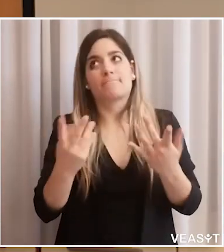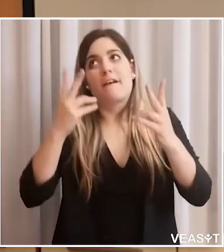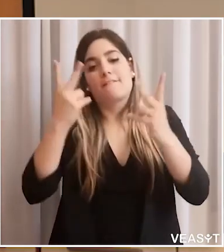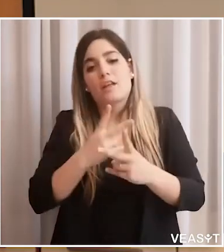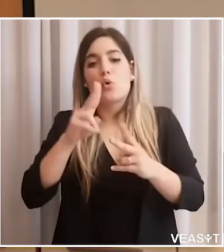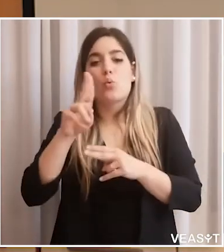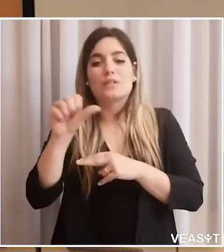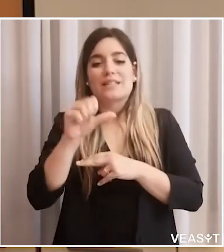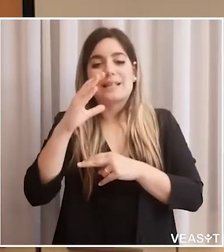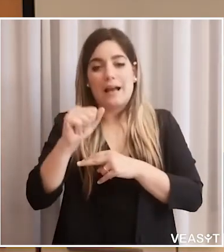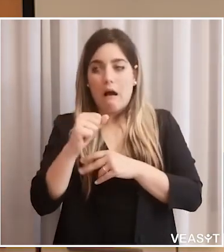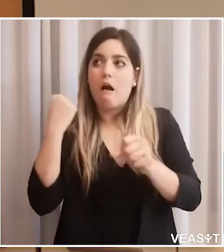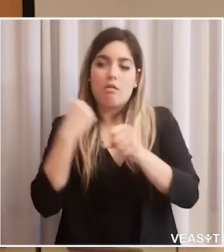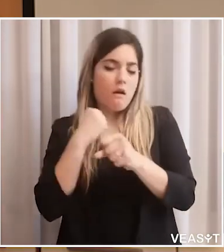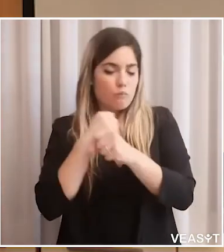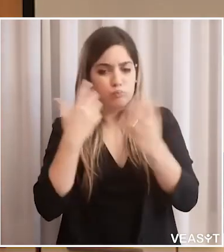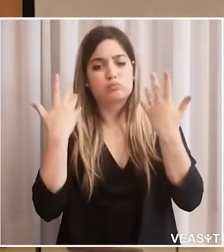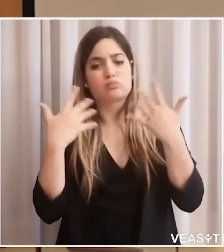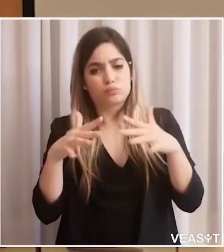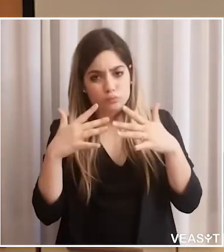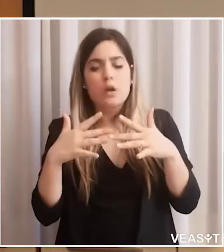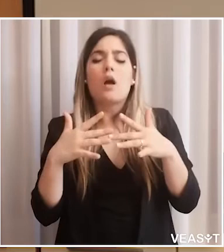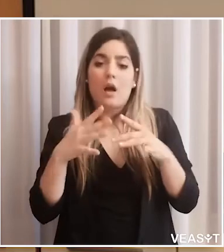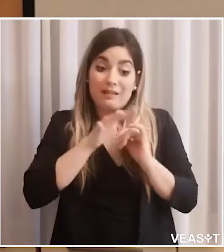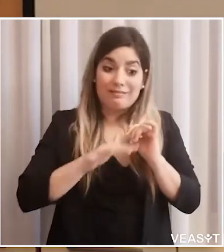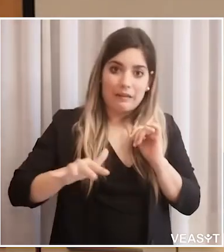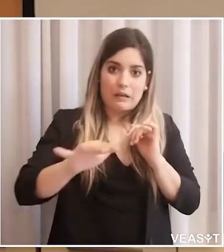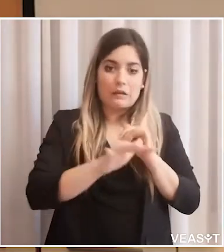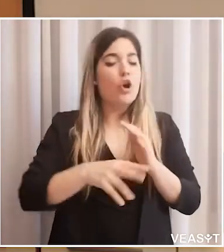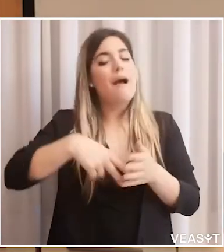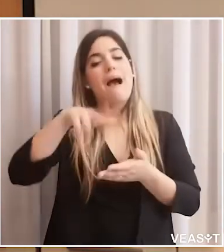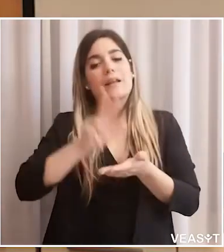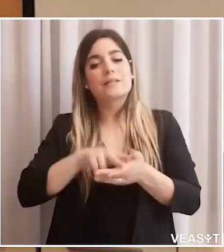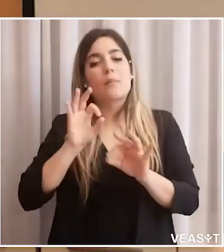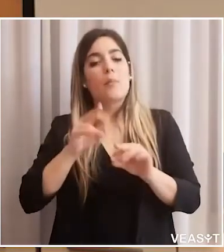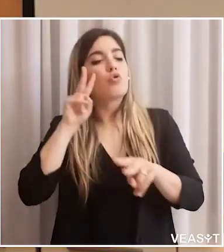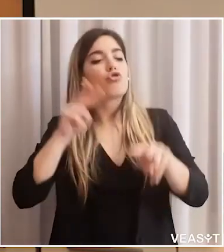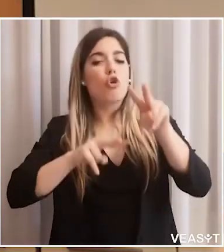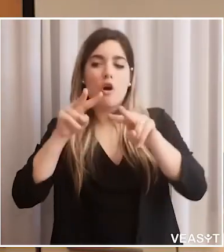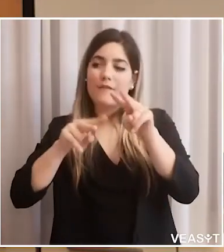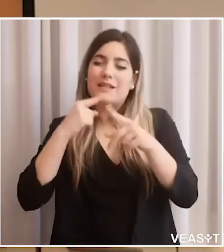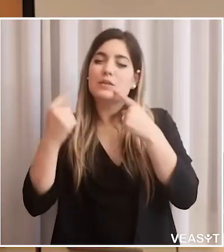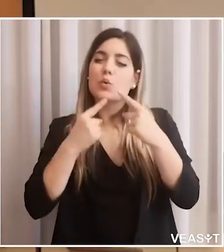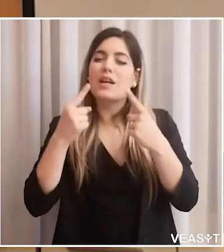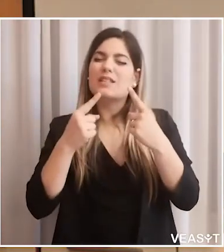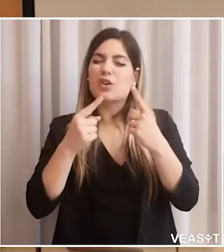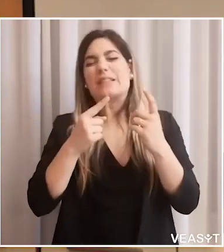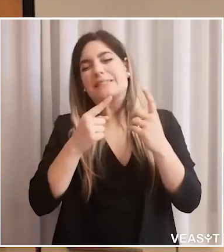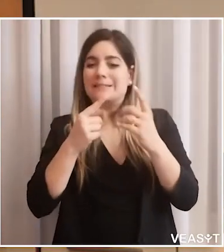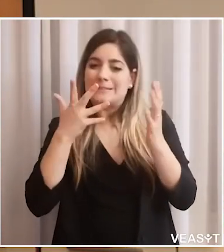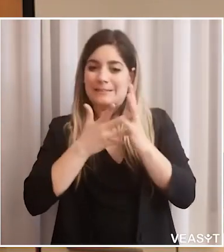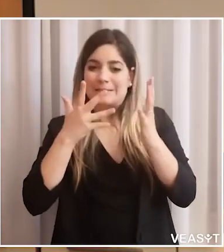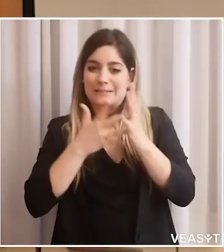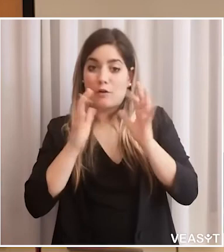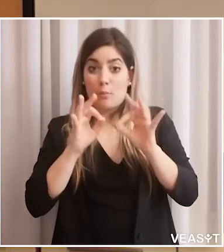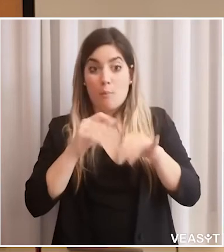Come è stato il lavoro delle USCA? Le USCA hanno operato e hanno permesso sul territorio